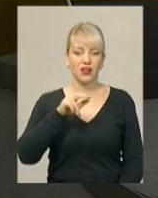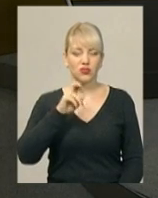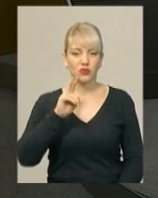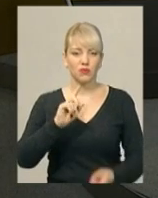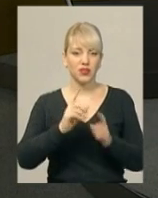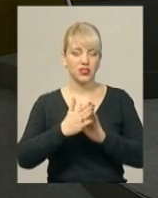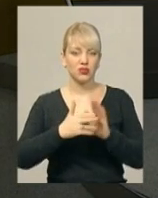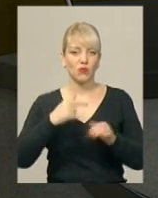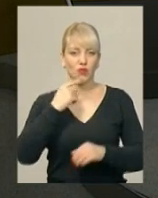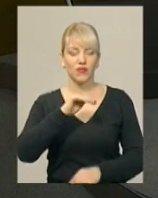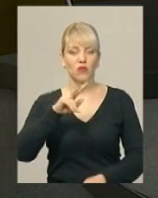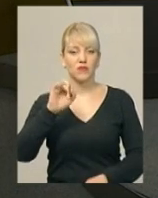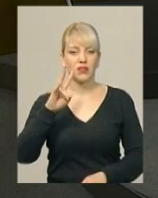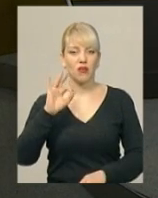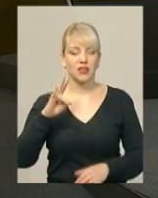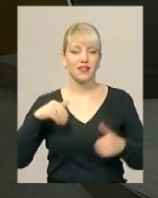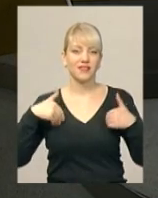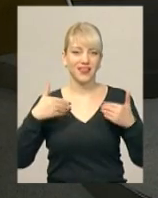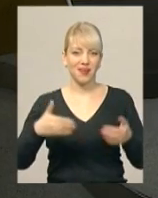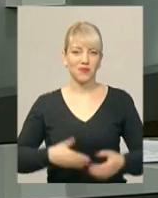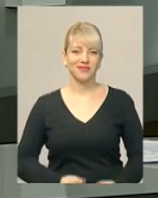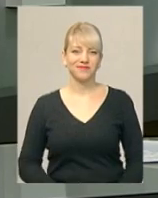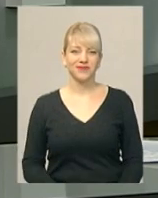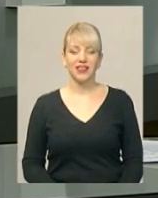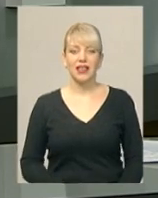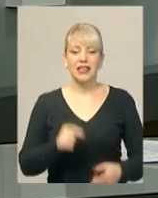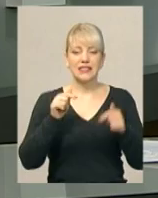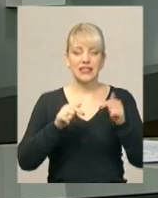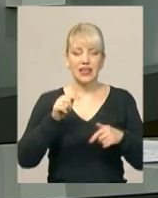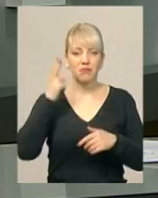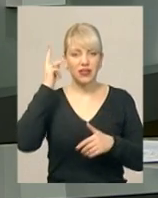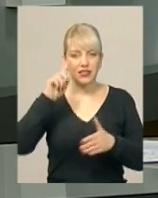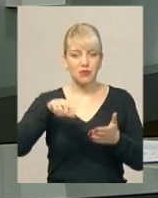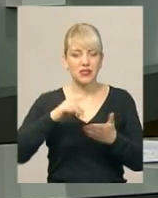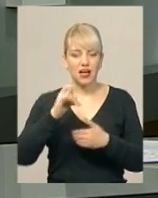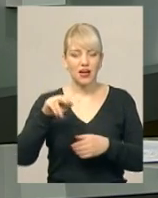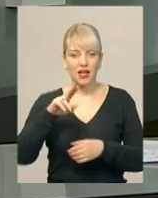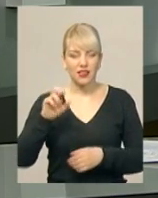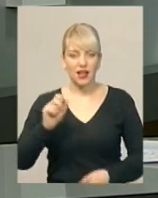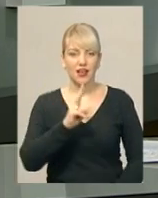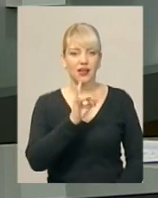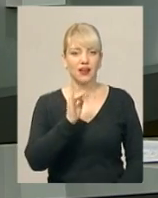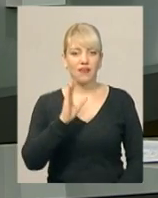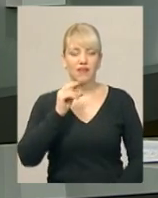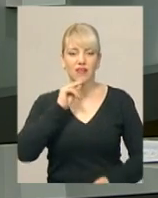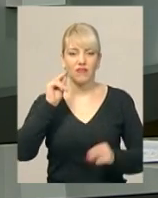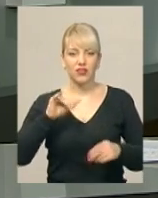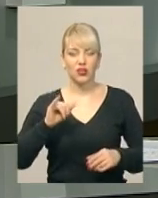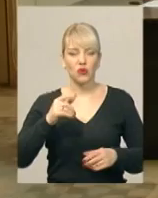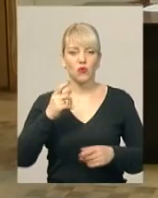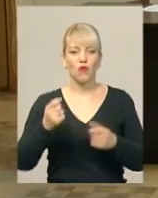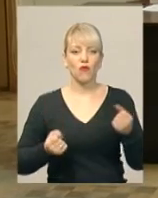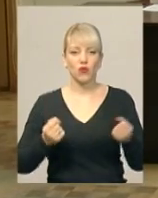директор жестової мови Оксана Фіновська. Вітаємо. Секретаря Хмельницької міської ради Михайла Кривока визнали винним у водінні у